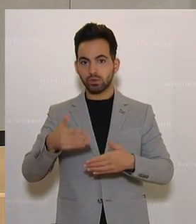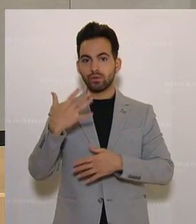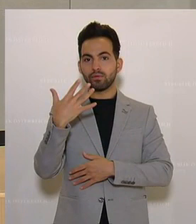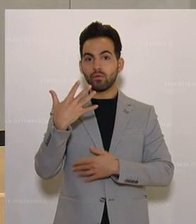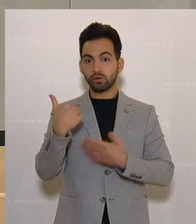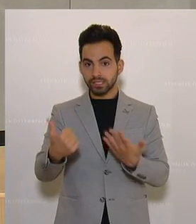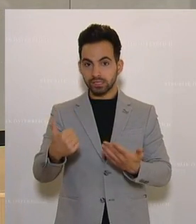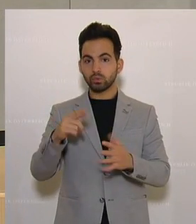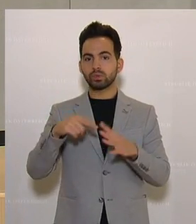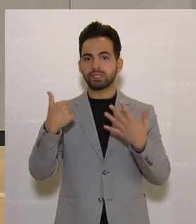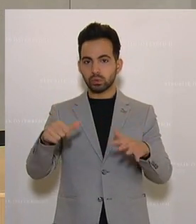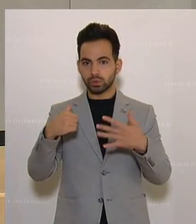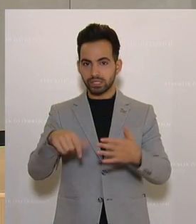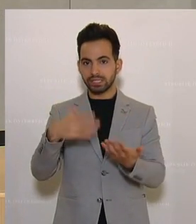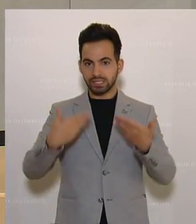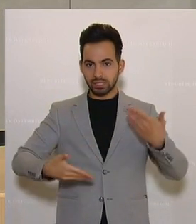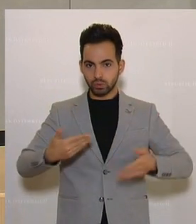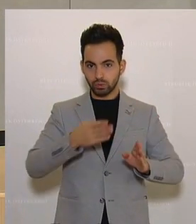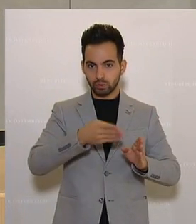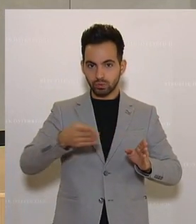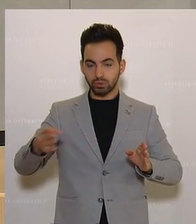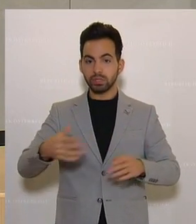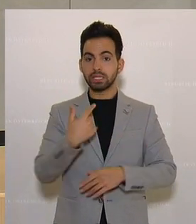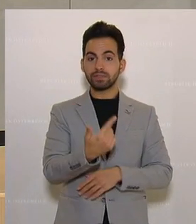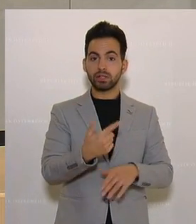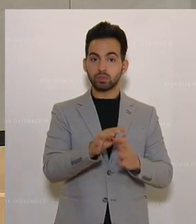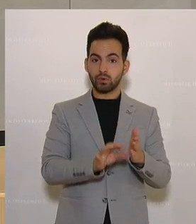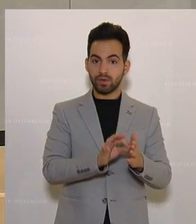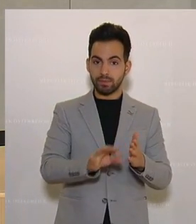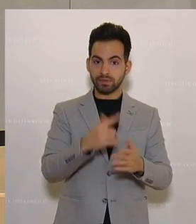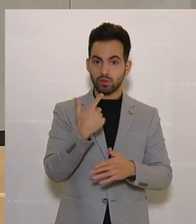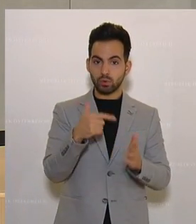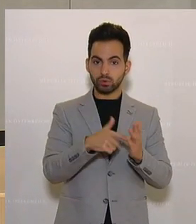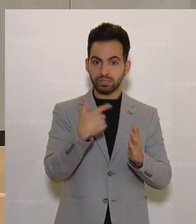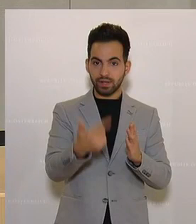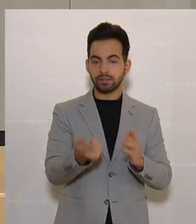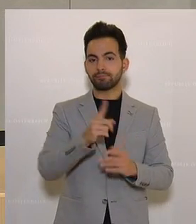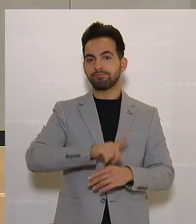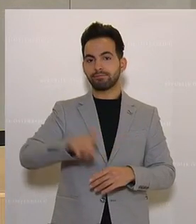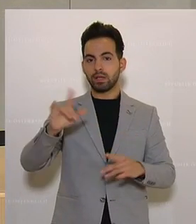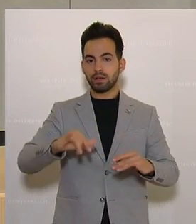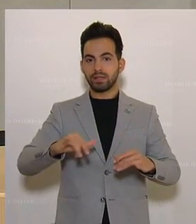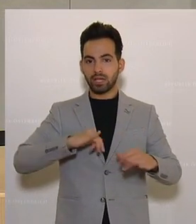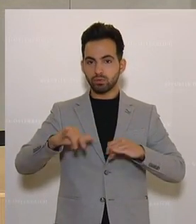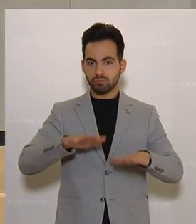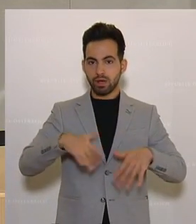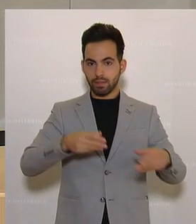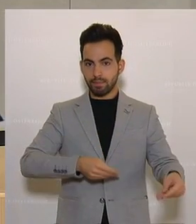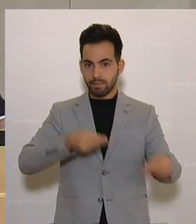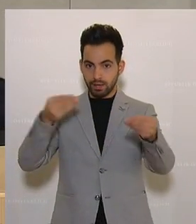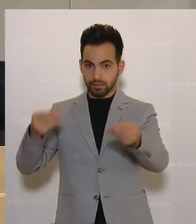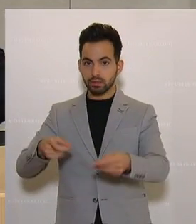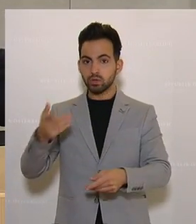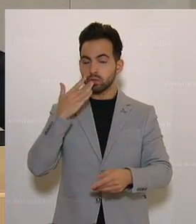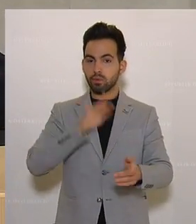65. und 66. Sitzung vom 20. November 2020 in der Parlamentsdirektion aufgelegen und